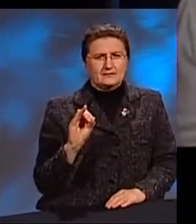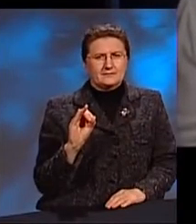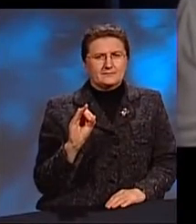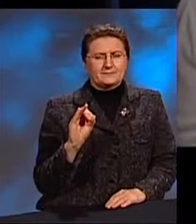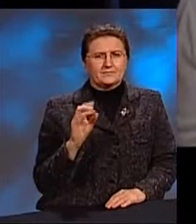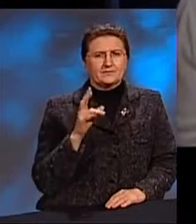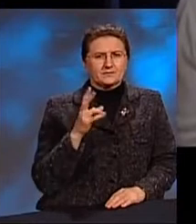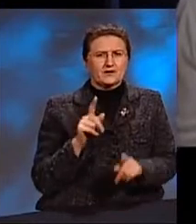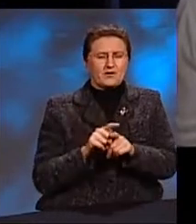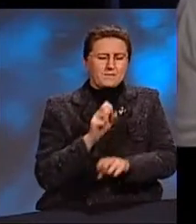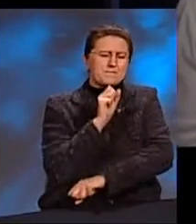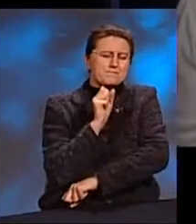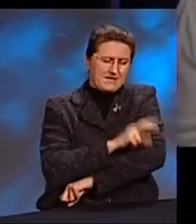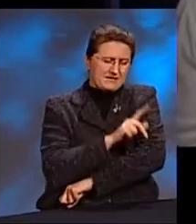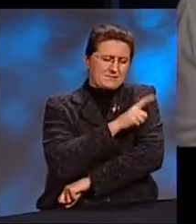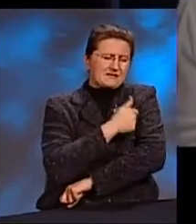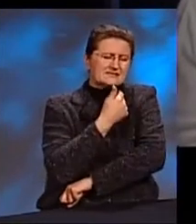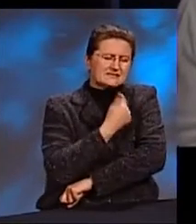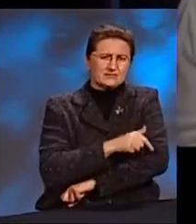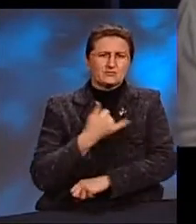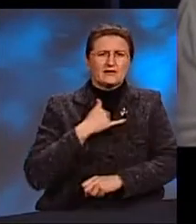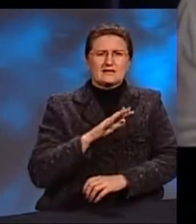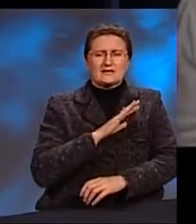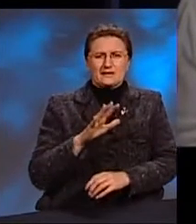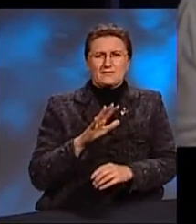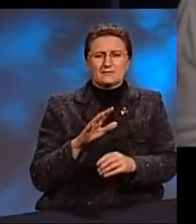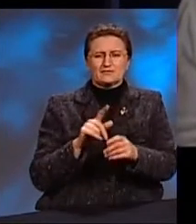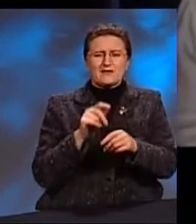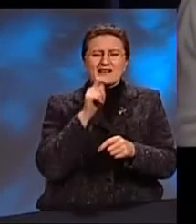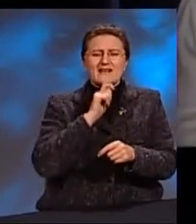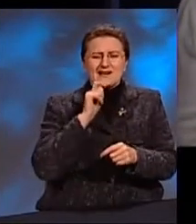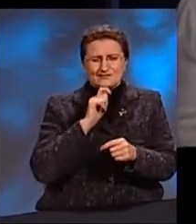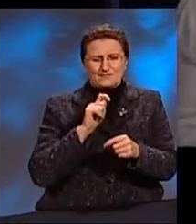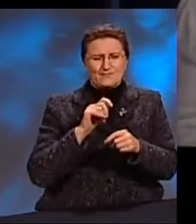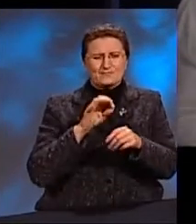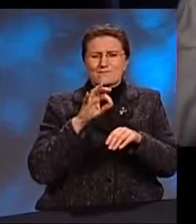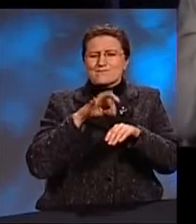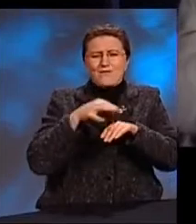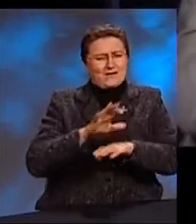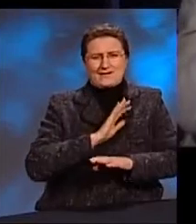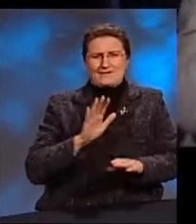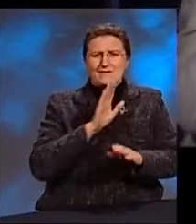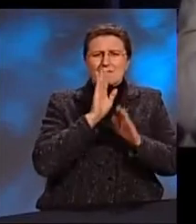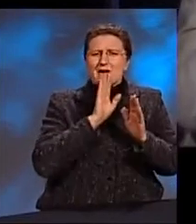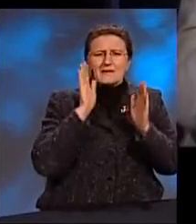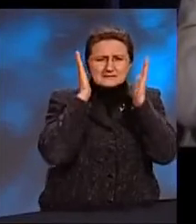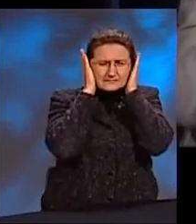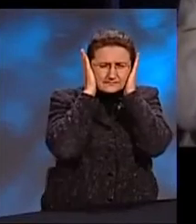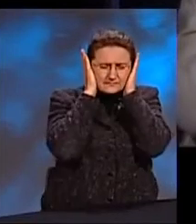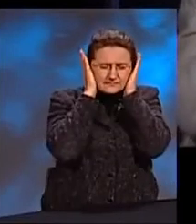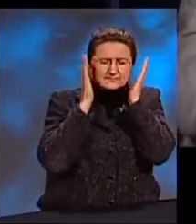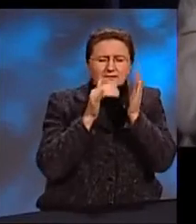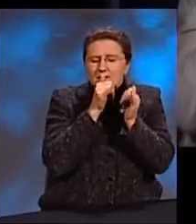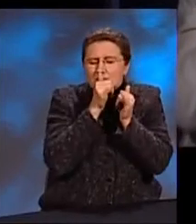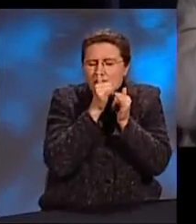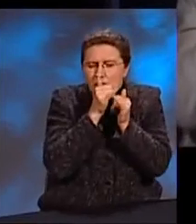Ну, такая бедная у нас медицина была Что даже обезболивающего не было И она сидела вот так, зажав уши И